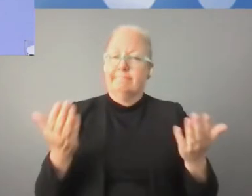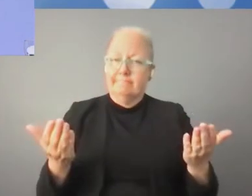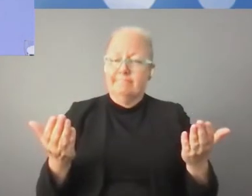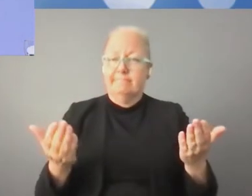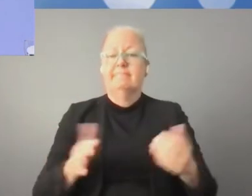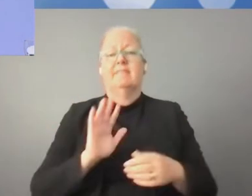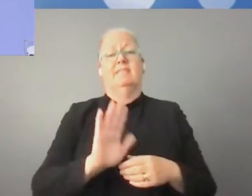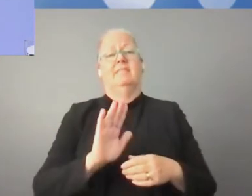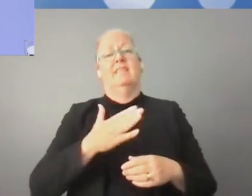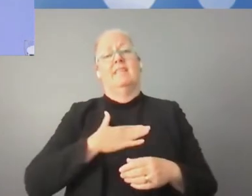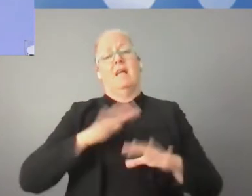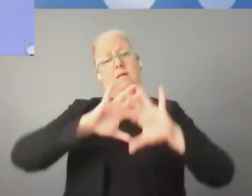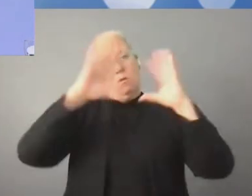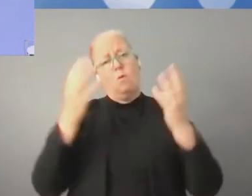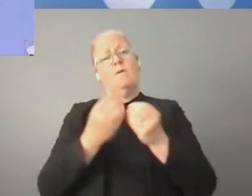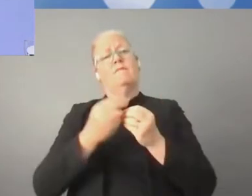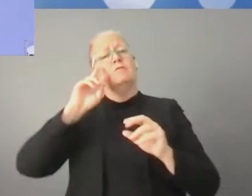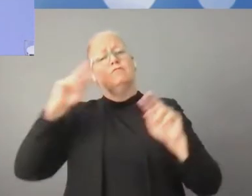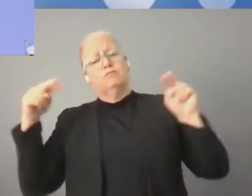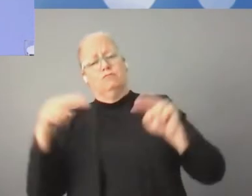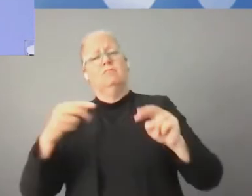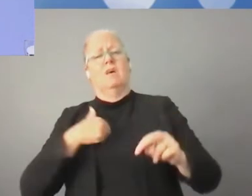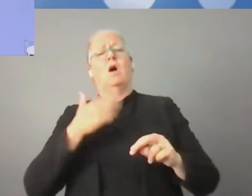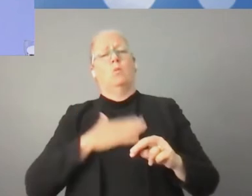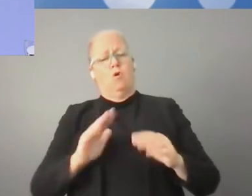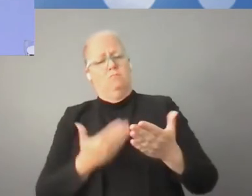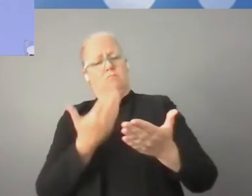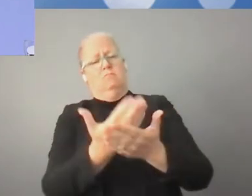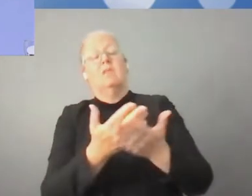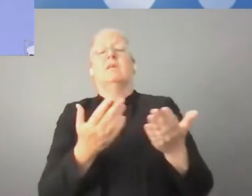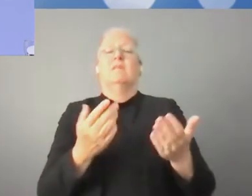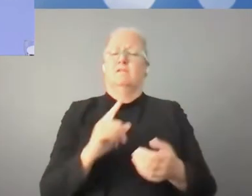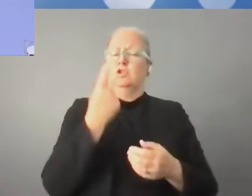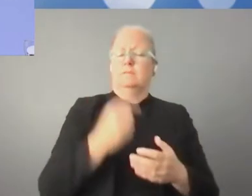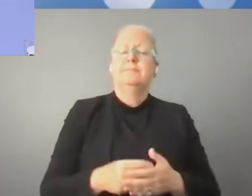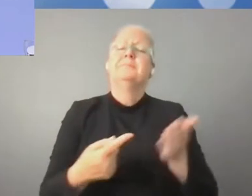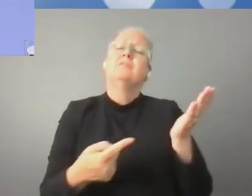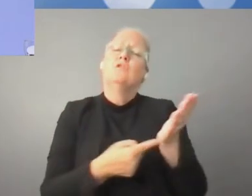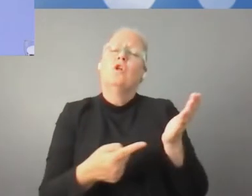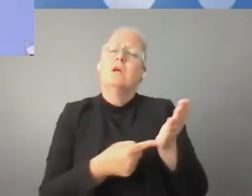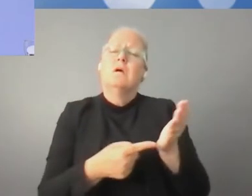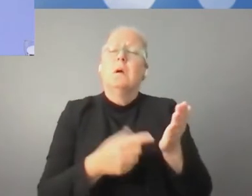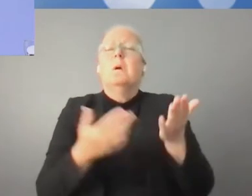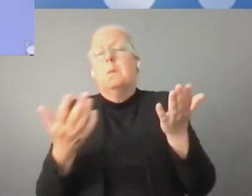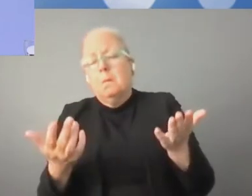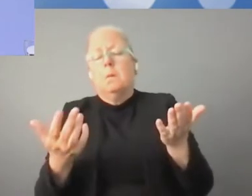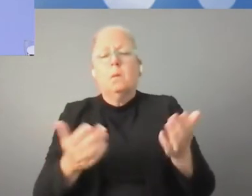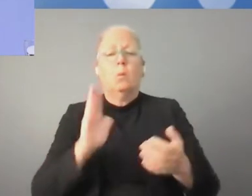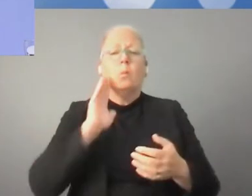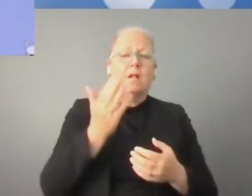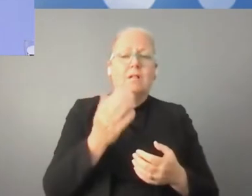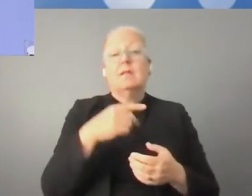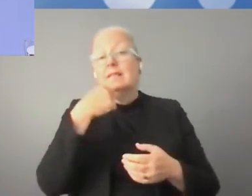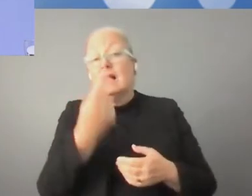I taki jest nasz główny cel. Oczywiście nowe technologie